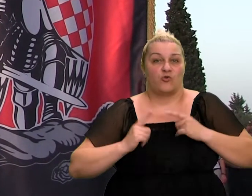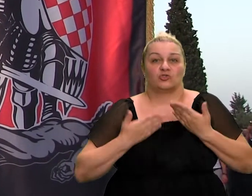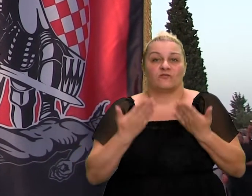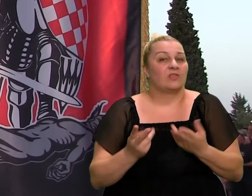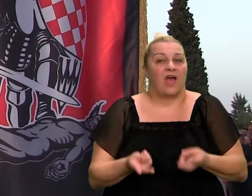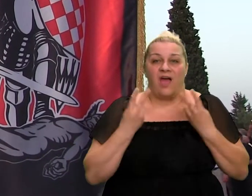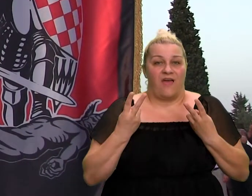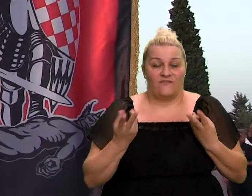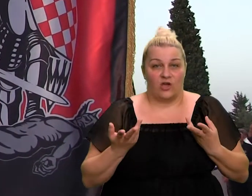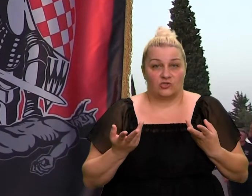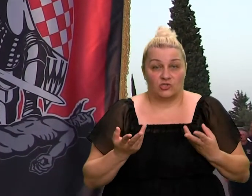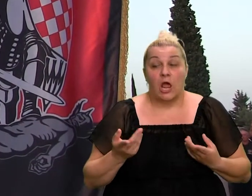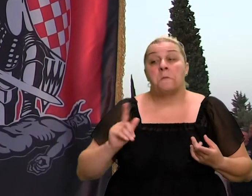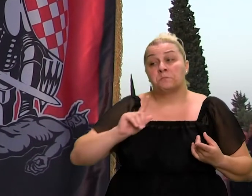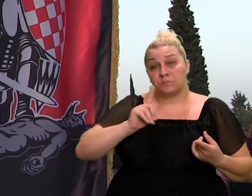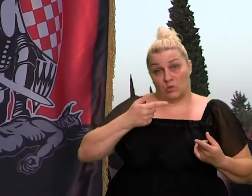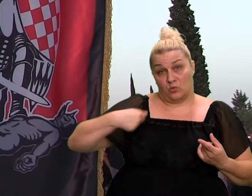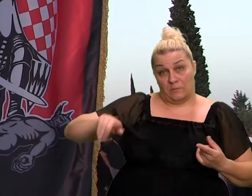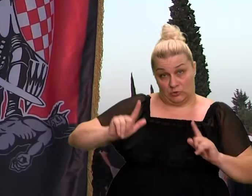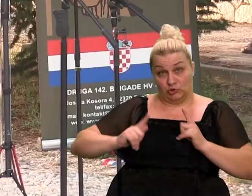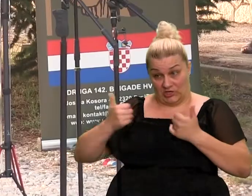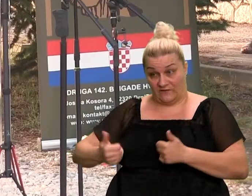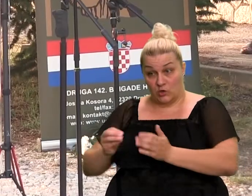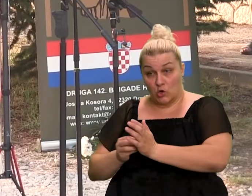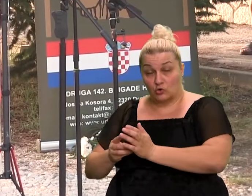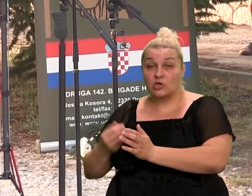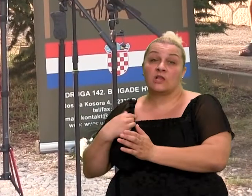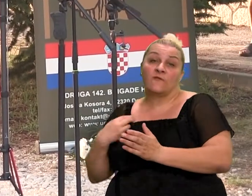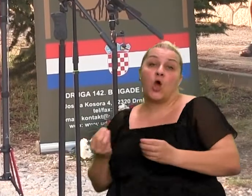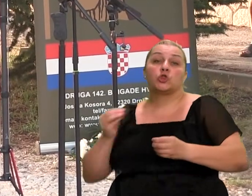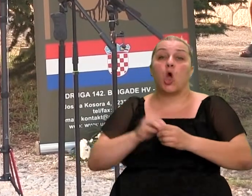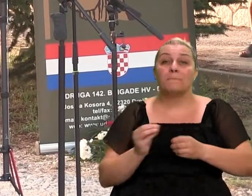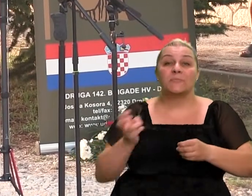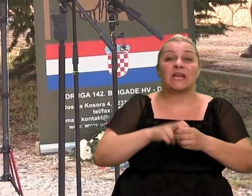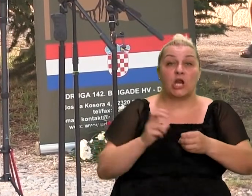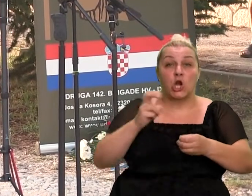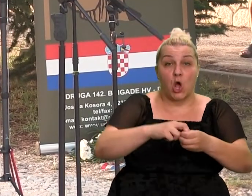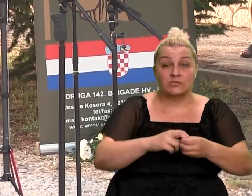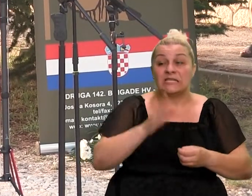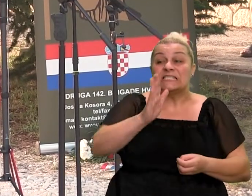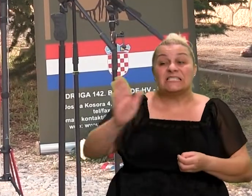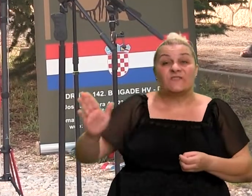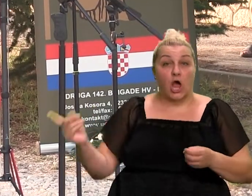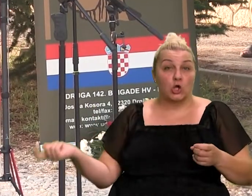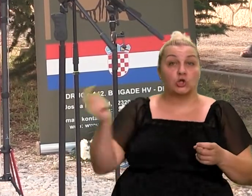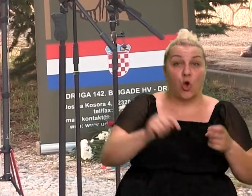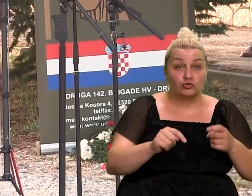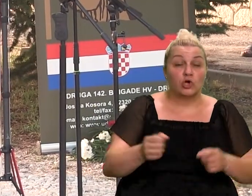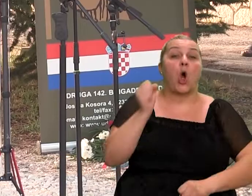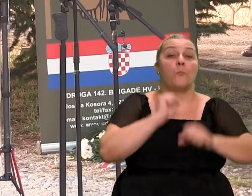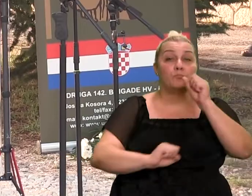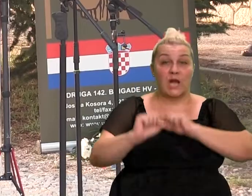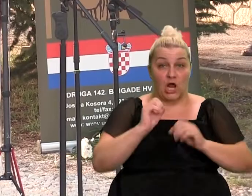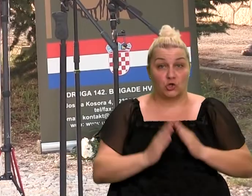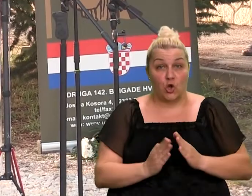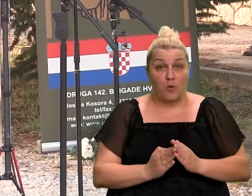svoj udijel, svoj obol u tome svemu, jer svaki od nas se odazva obrani